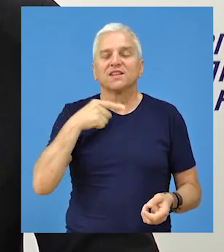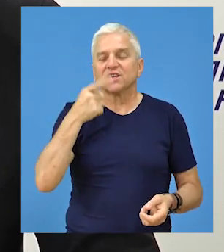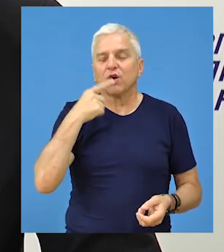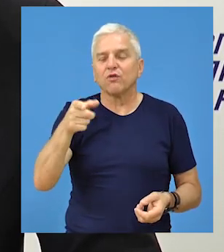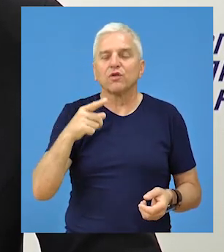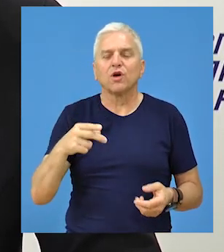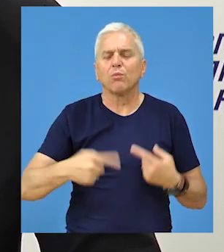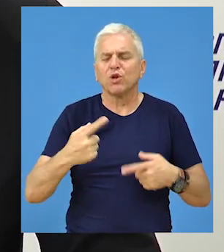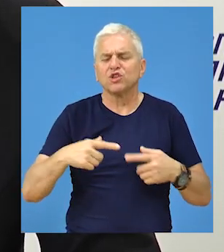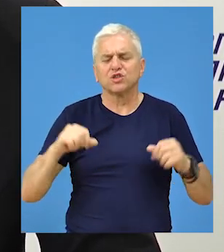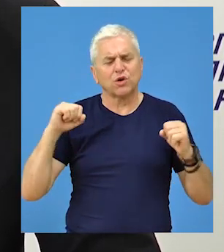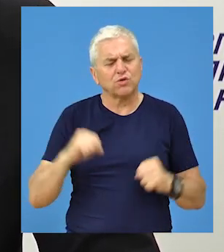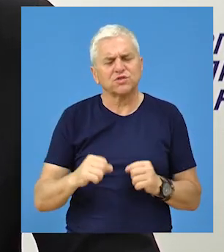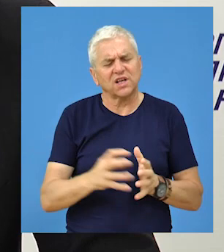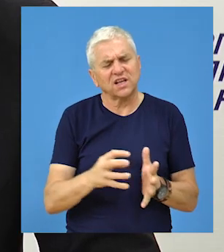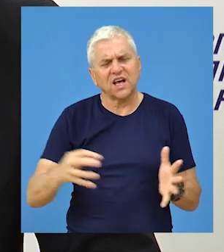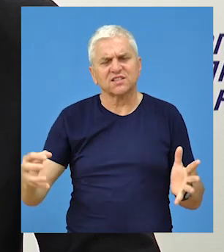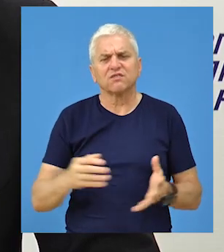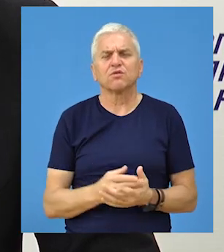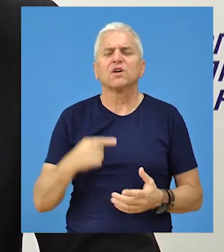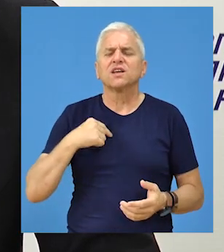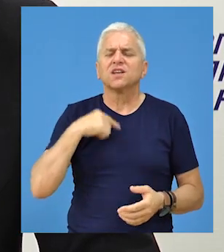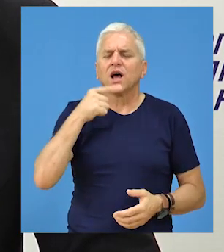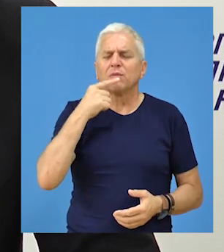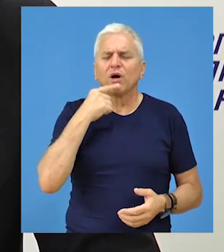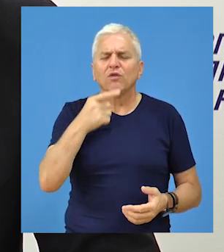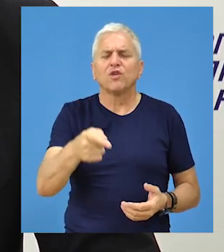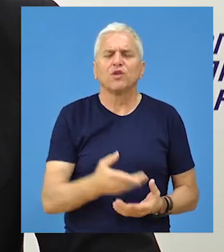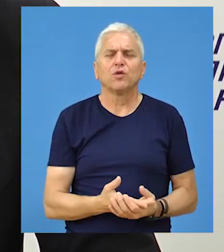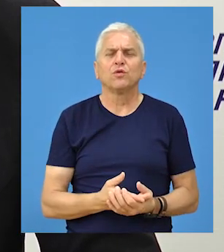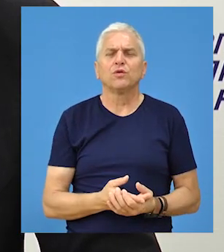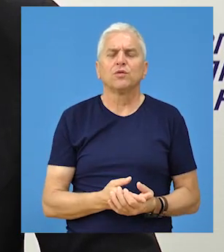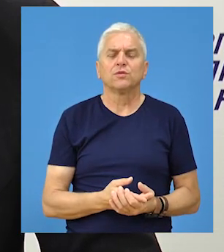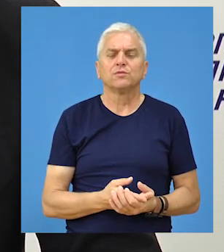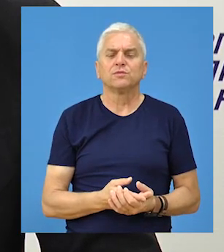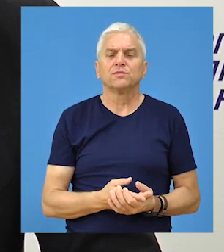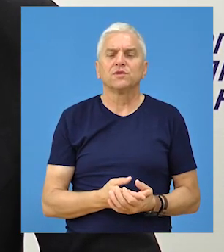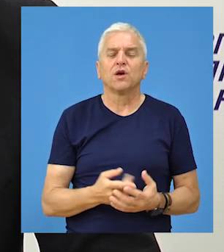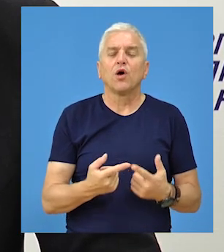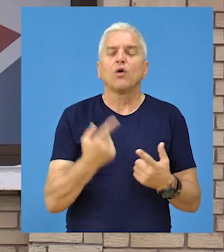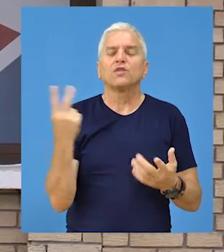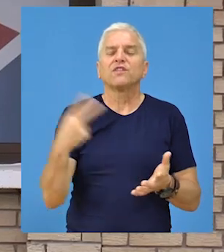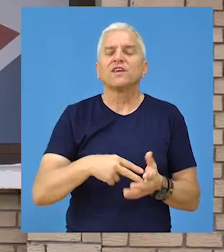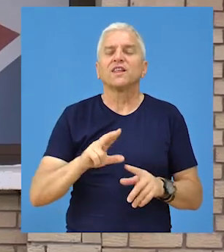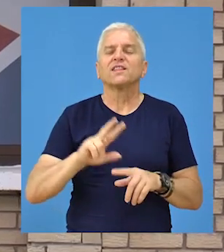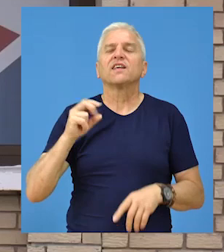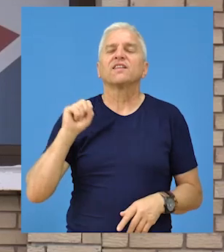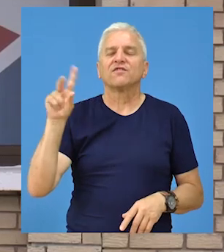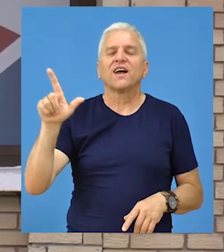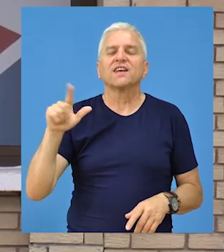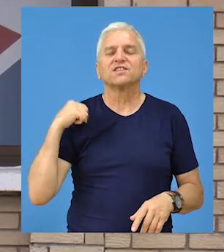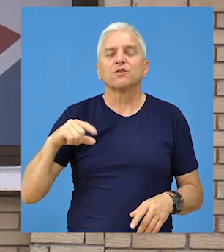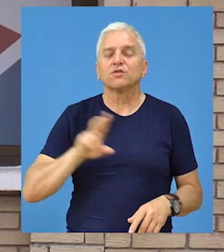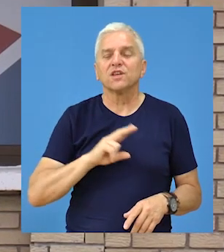političkoj stabilnosti i političkom kontinuitetu, onda sam govorio upravo i o tome. Jer od 2012. godine